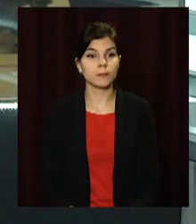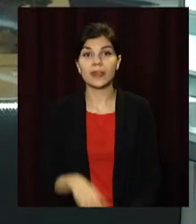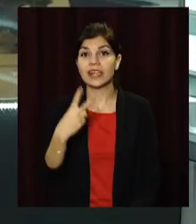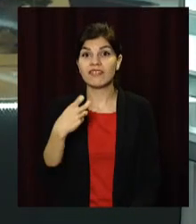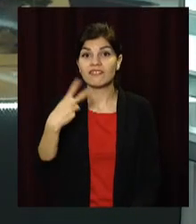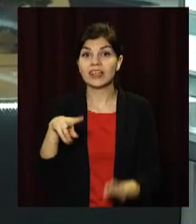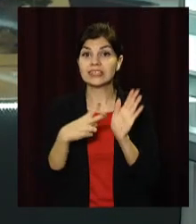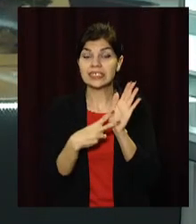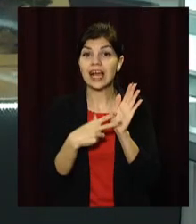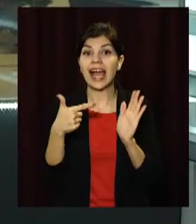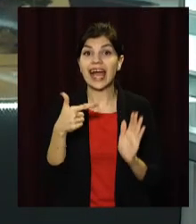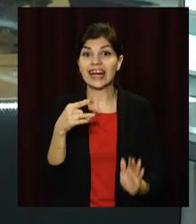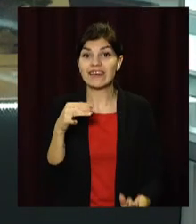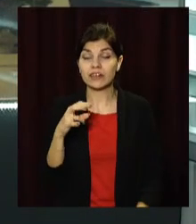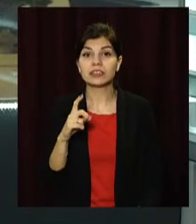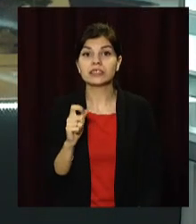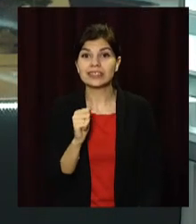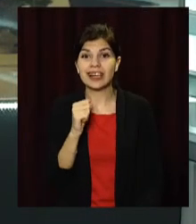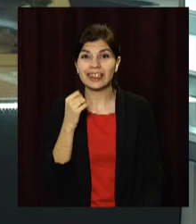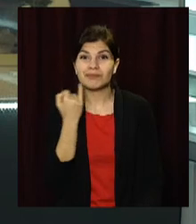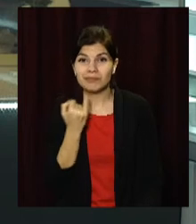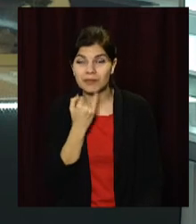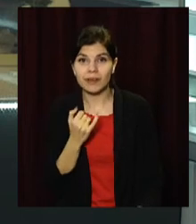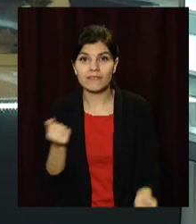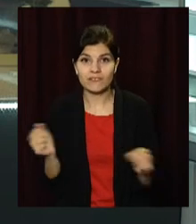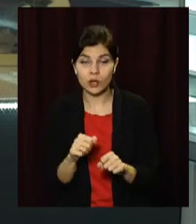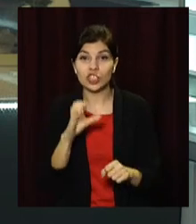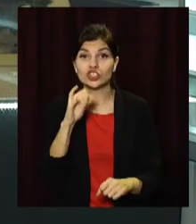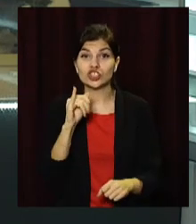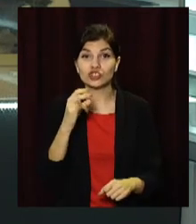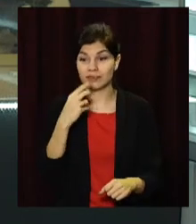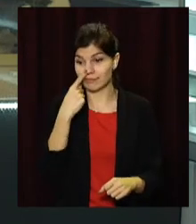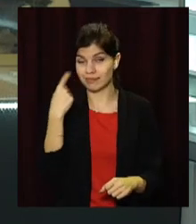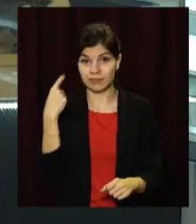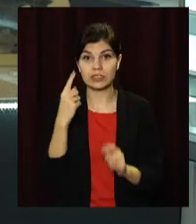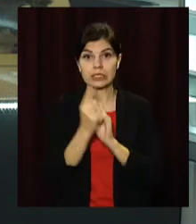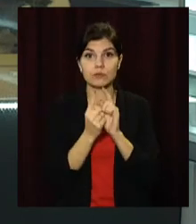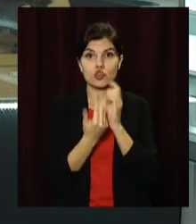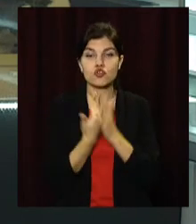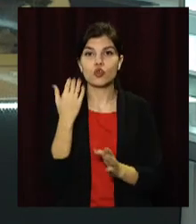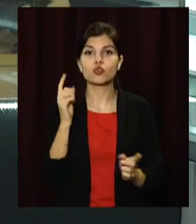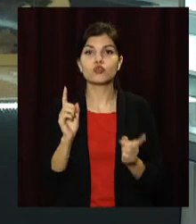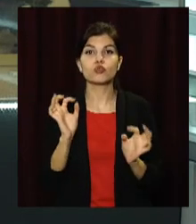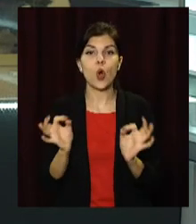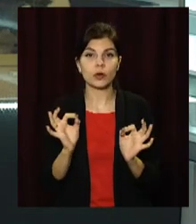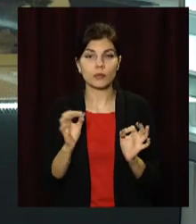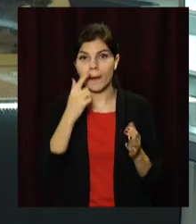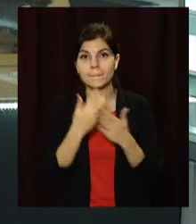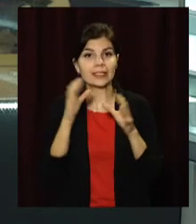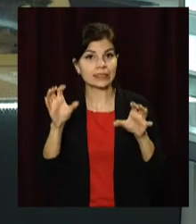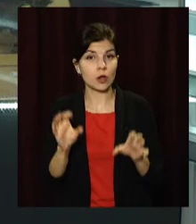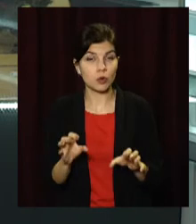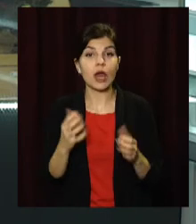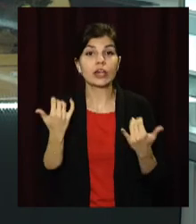227 гривень за дрібну крадіжку. В Україні січня 2021 року змінилися норми відповідальності перед законом.